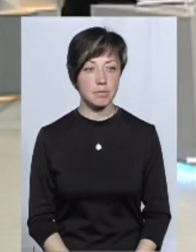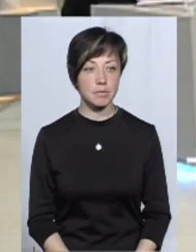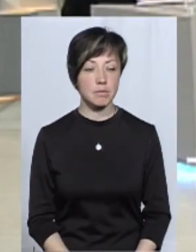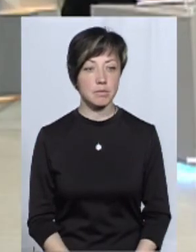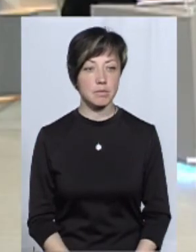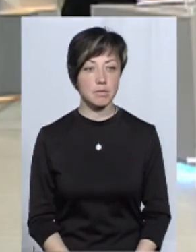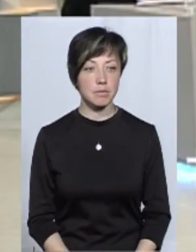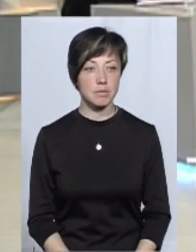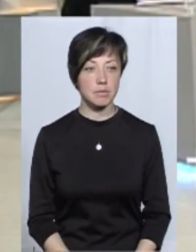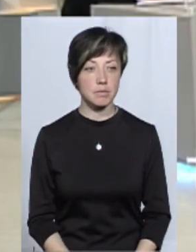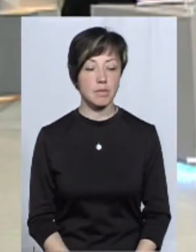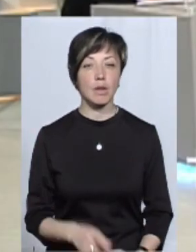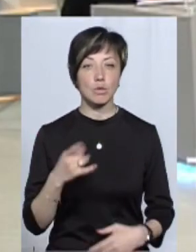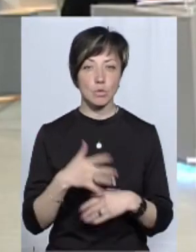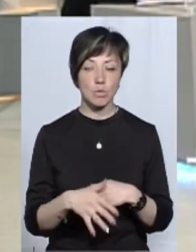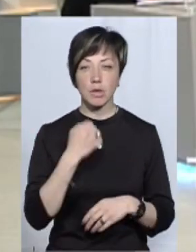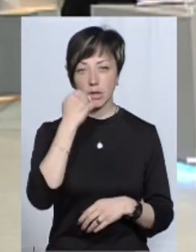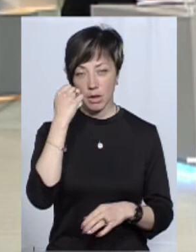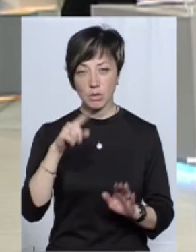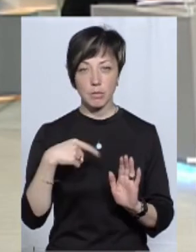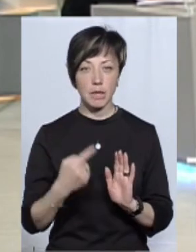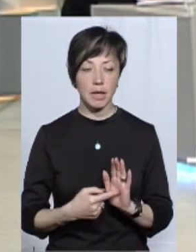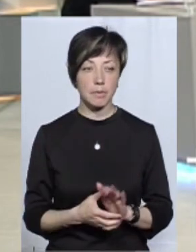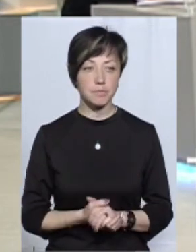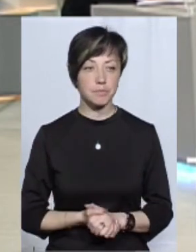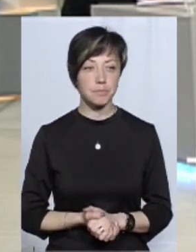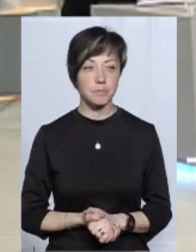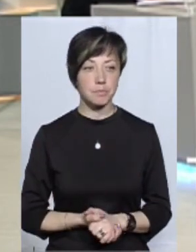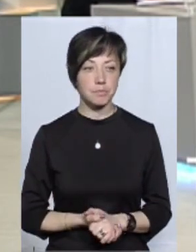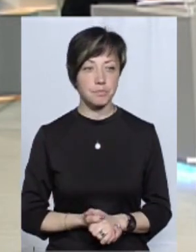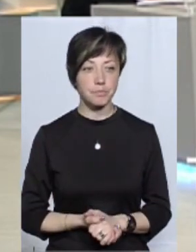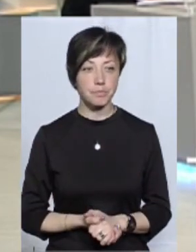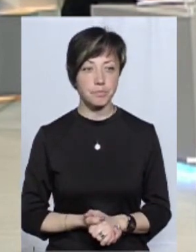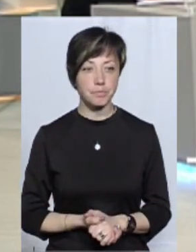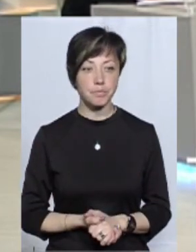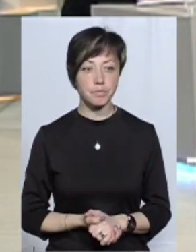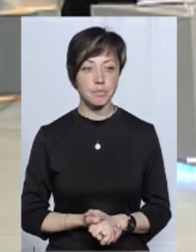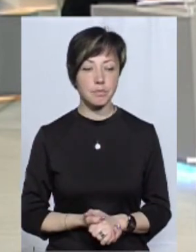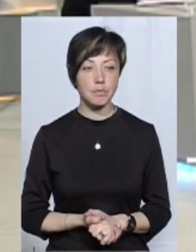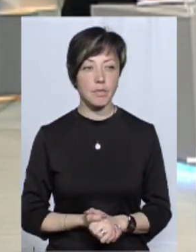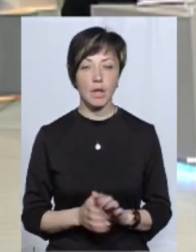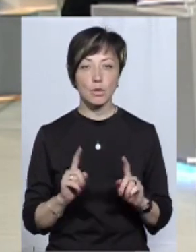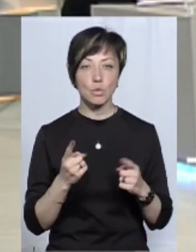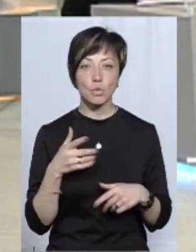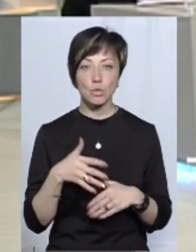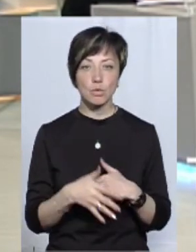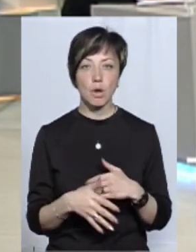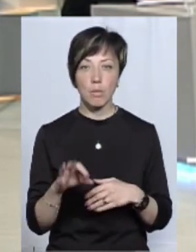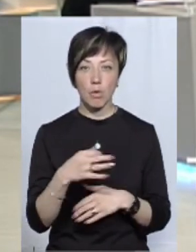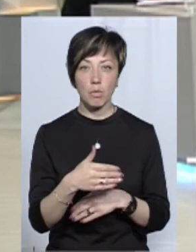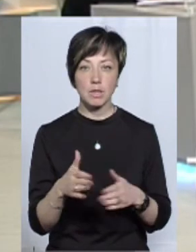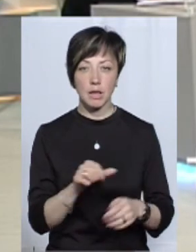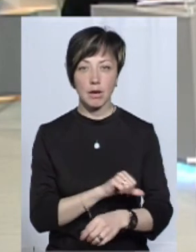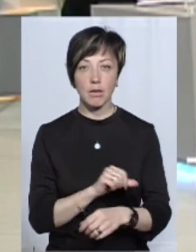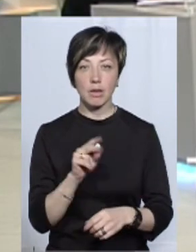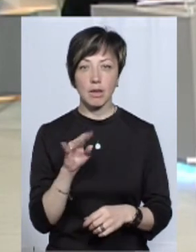Так зрозуміло, дякую вам. Дякую за запитання. Хочу сказати, я не дуже зрозумів про посилку і